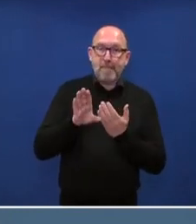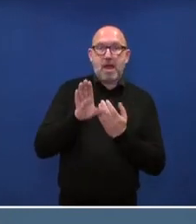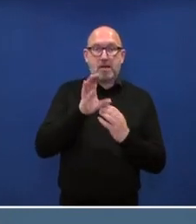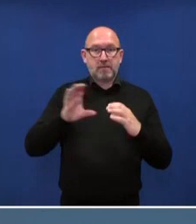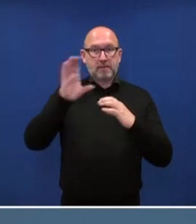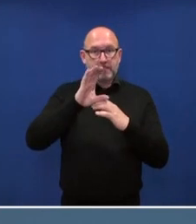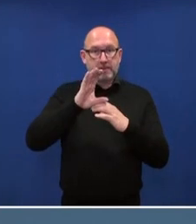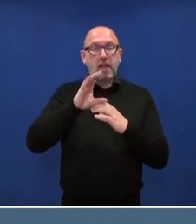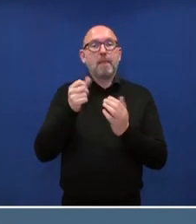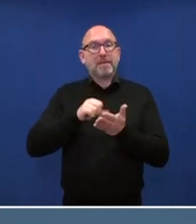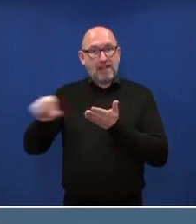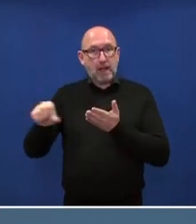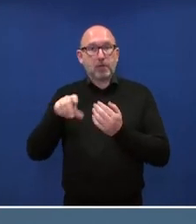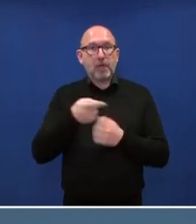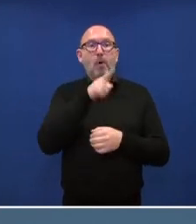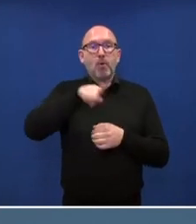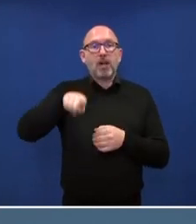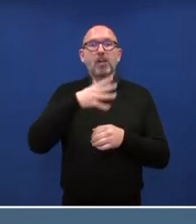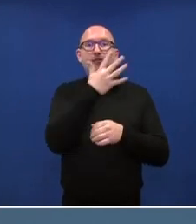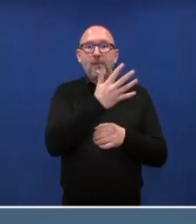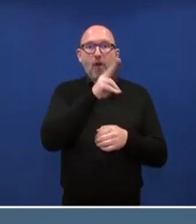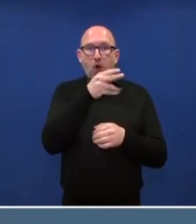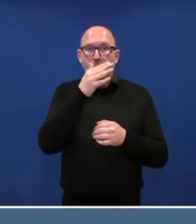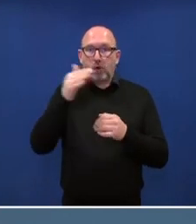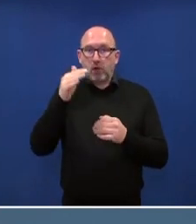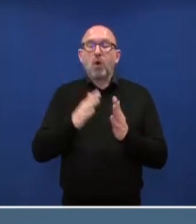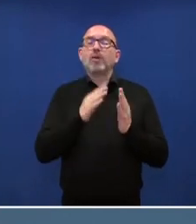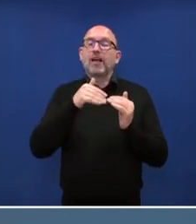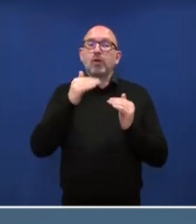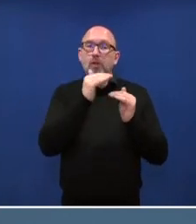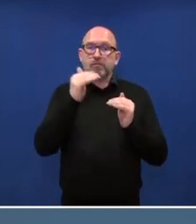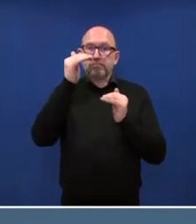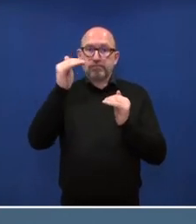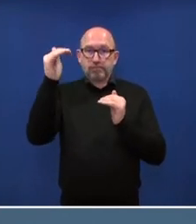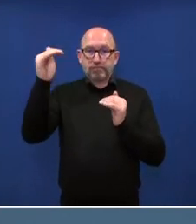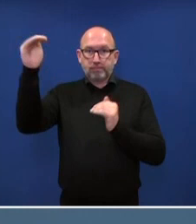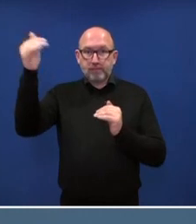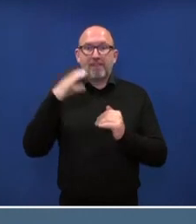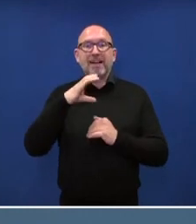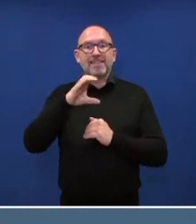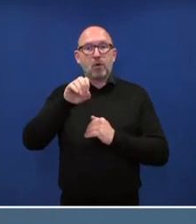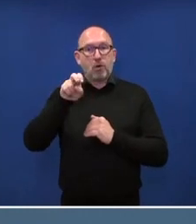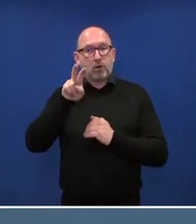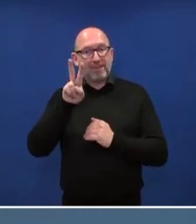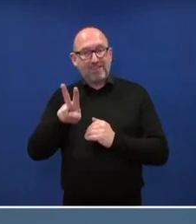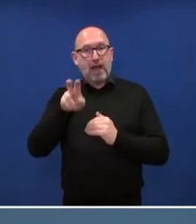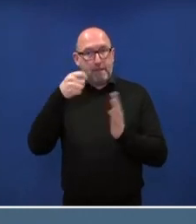mehr im Monat zahlen. Und diese Summe steigt dann ja kontinuierlich an mit dem steigenden CO2-Preis.